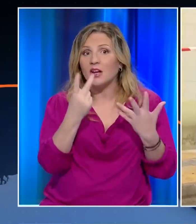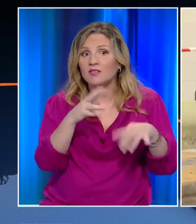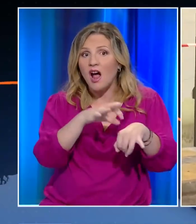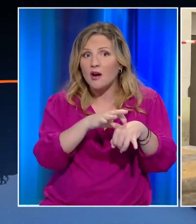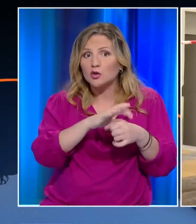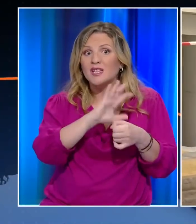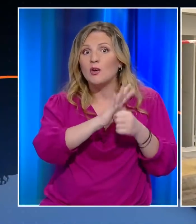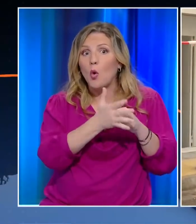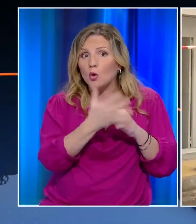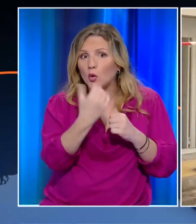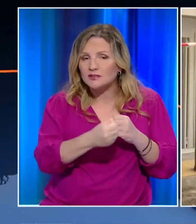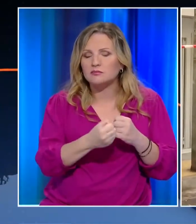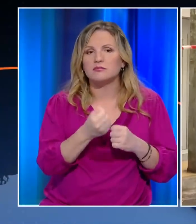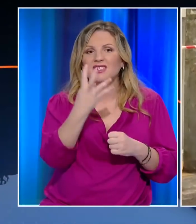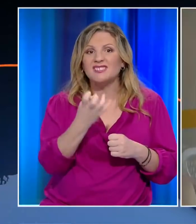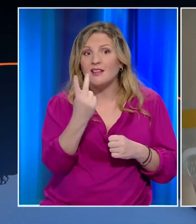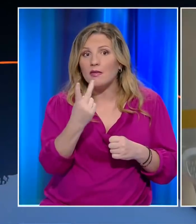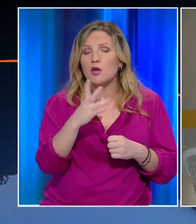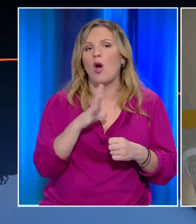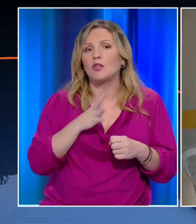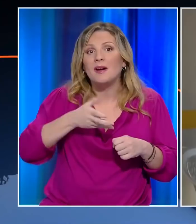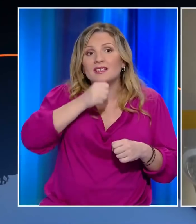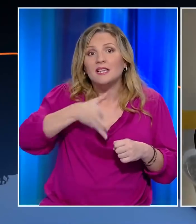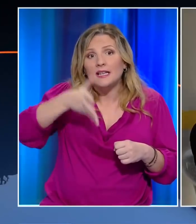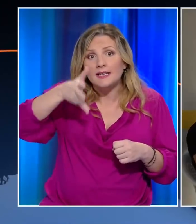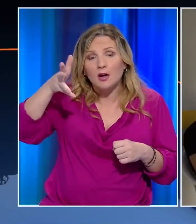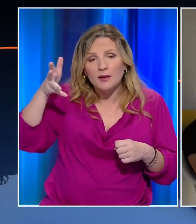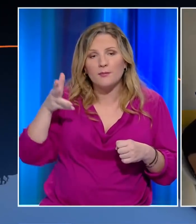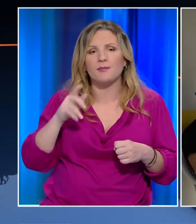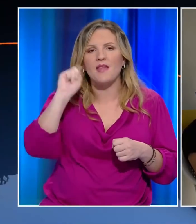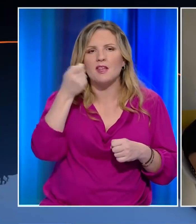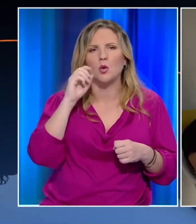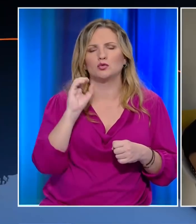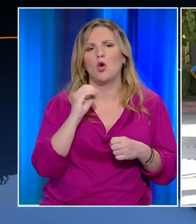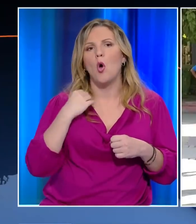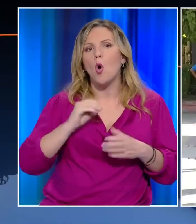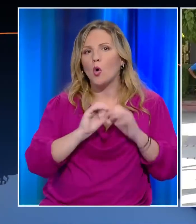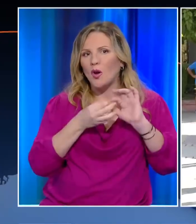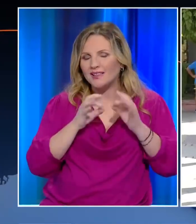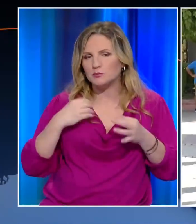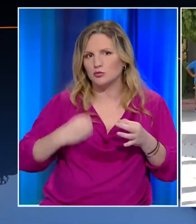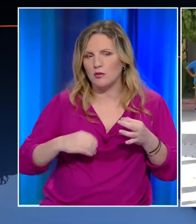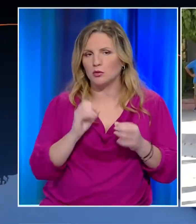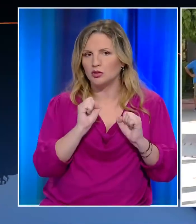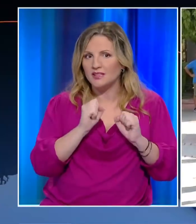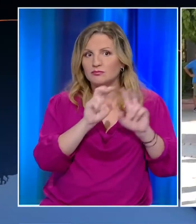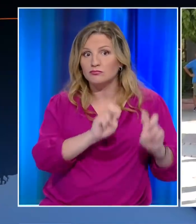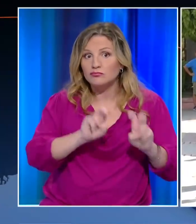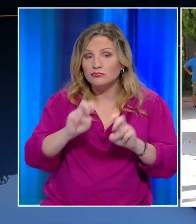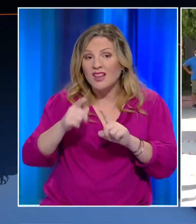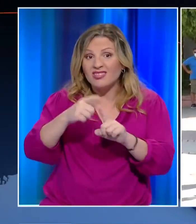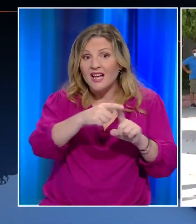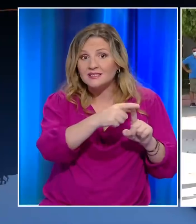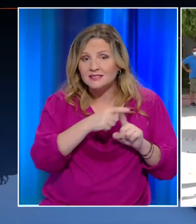από τα οποία 42 σε ηλικιωμένους. Οι έλεγχοι του Εθνικού Οργανισμού Δημόσιας Υγείας συνεχίζονται για δεύτερη ημέρα στη